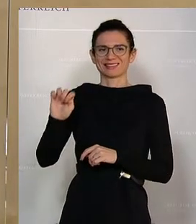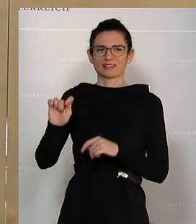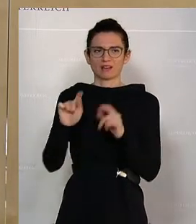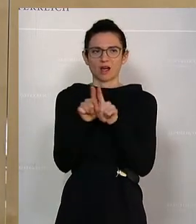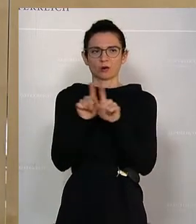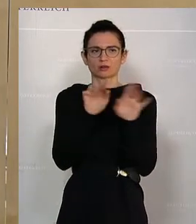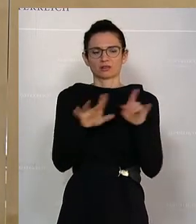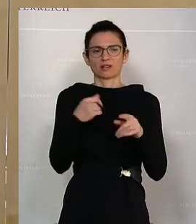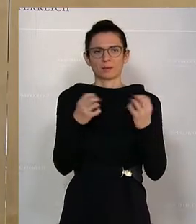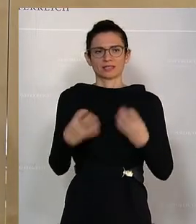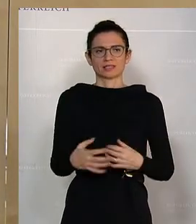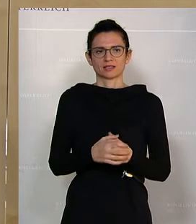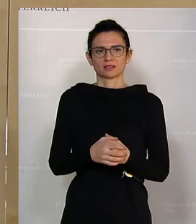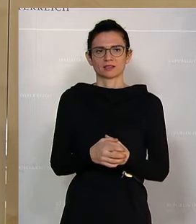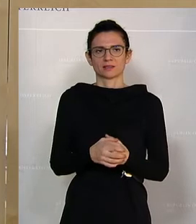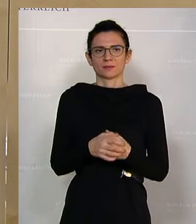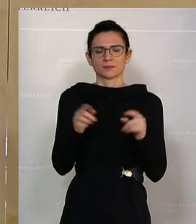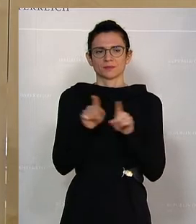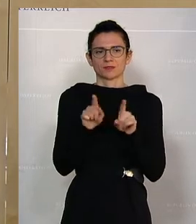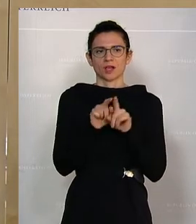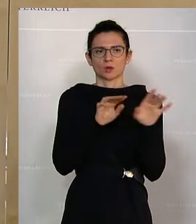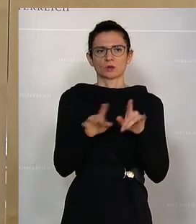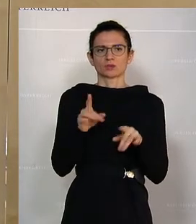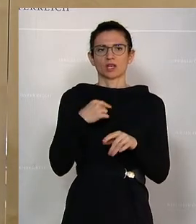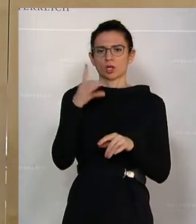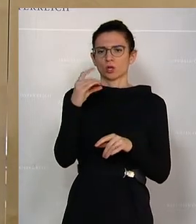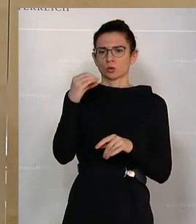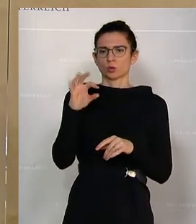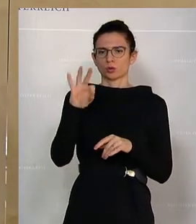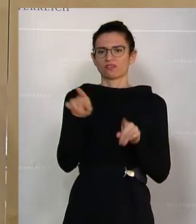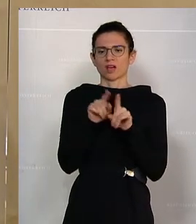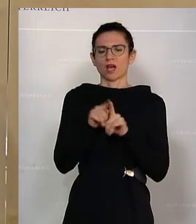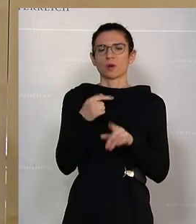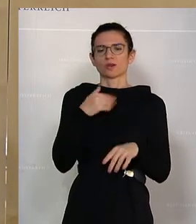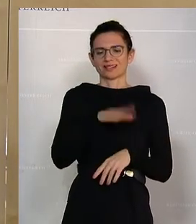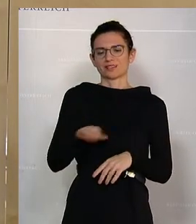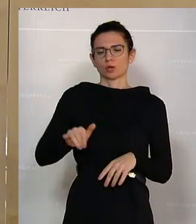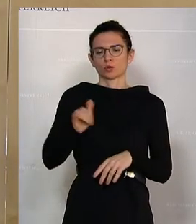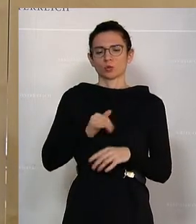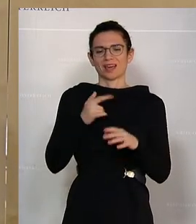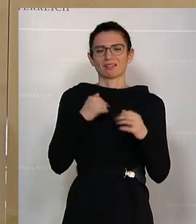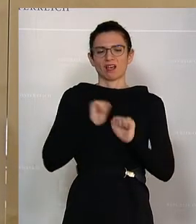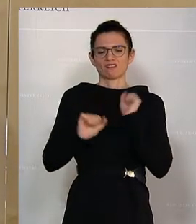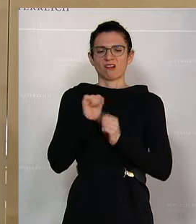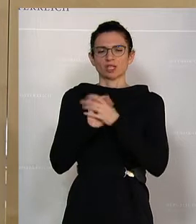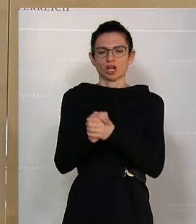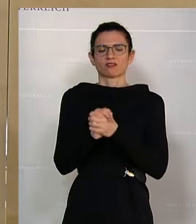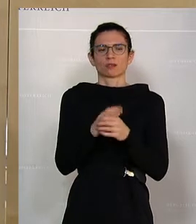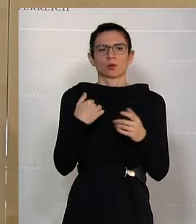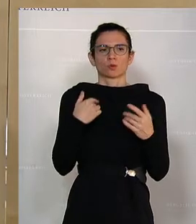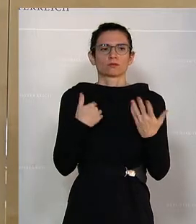statt. Sie wissen, das ist mit Teilnahme unter anderem vom DÖF, von der Kinder- und Jugendanwaltschaft, Neustart und vielen anderen